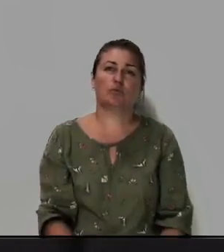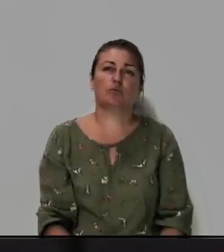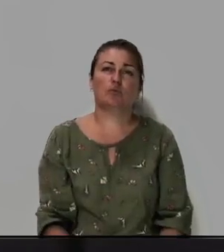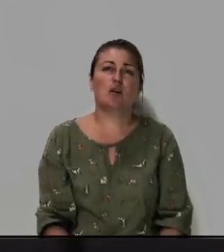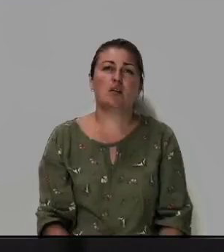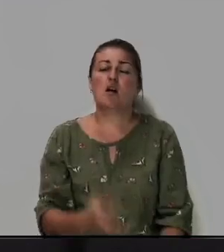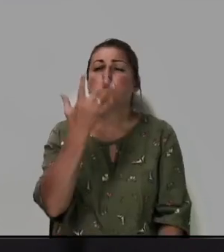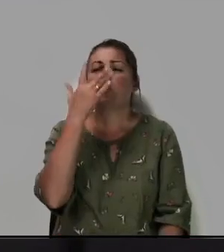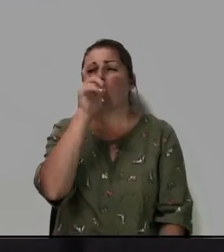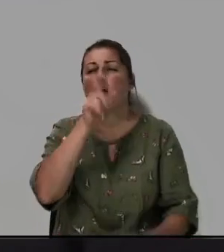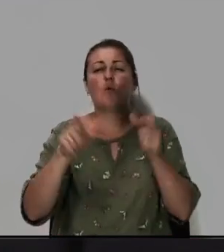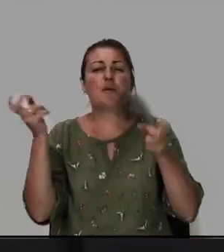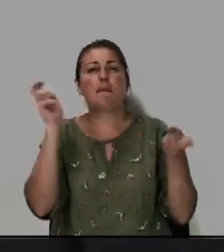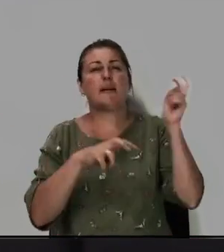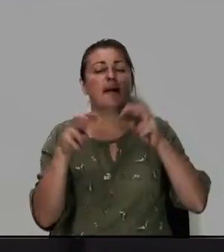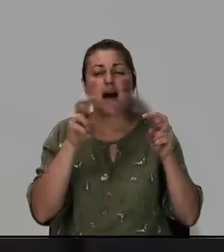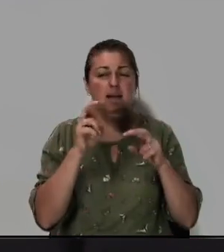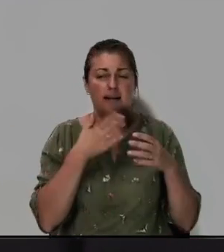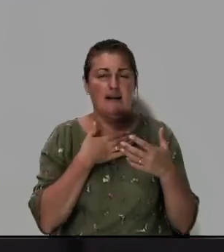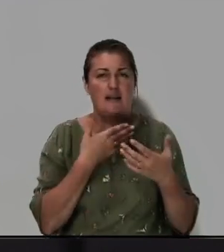Сколько людей приходили в собрание к нам?